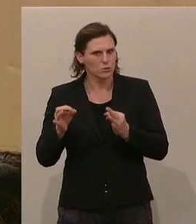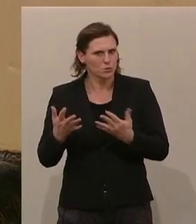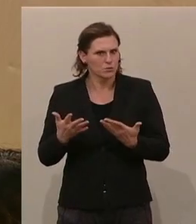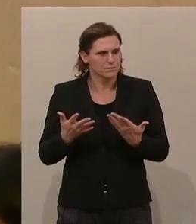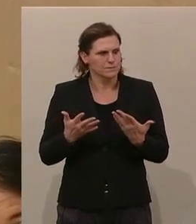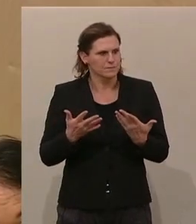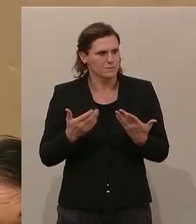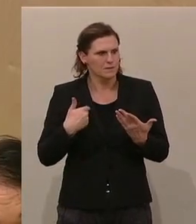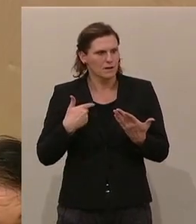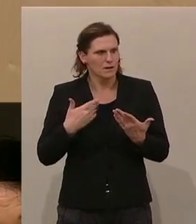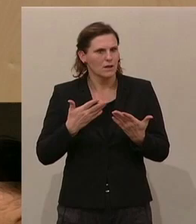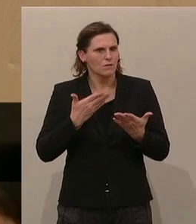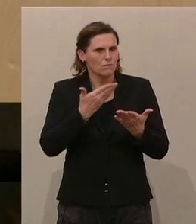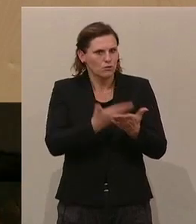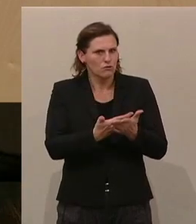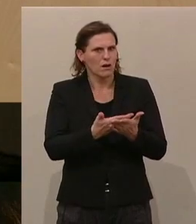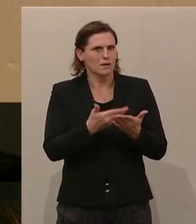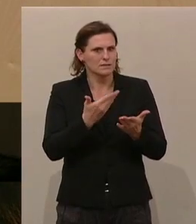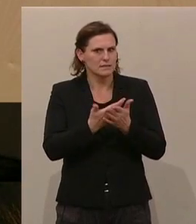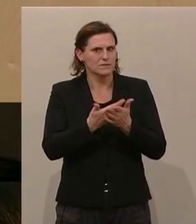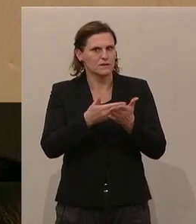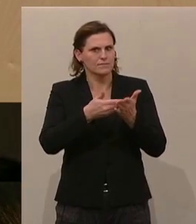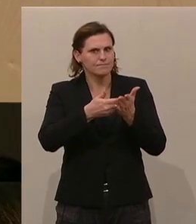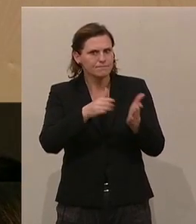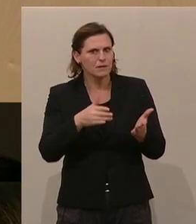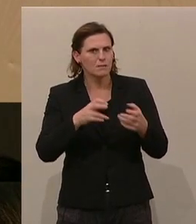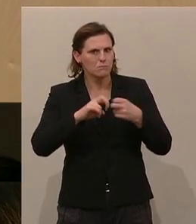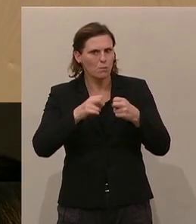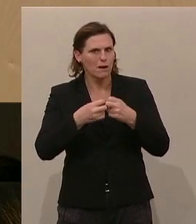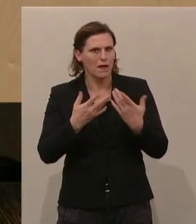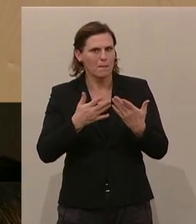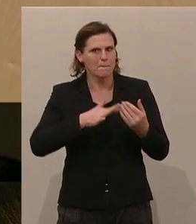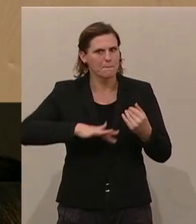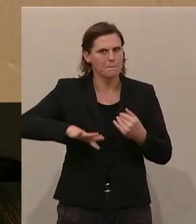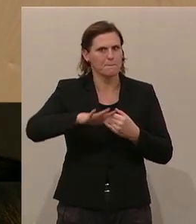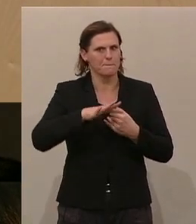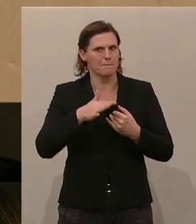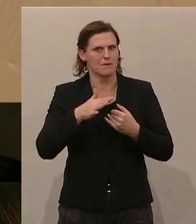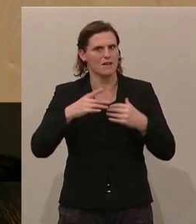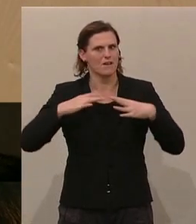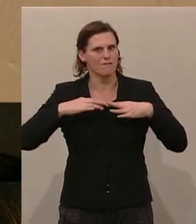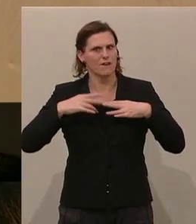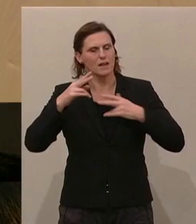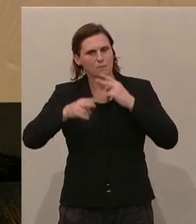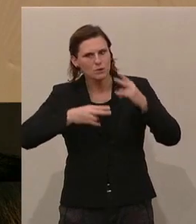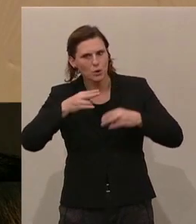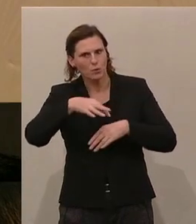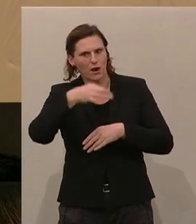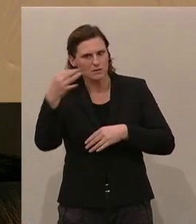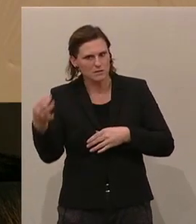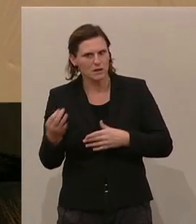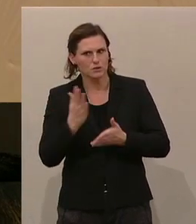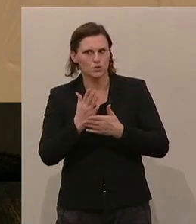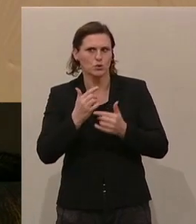Ja, also Vorschlag, den wir in dieser Form ablehnen, wir sind uns einig, dass wir hier ein Problem haben im Bereich der Ferienbetreuung, der ganztägigen Betreuung. Das haben wir